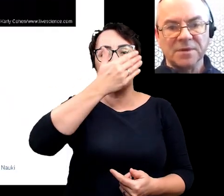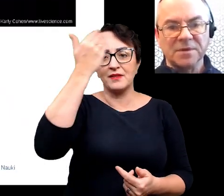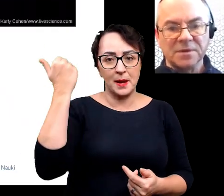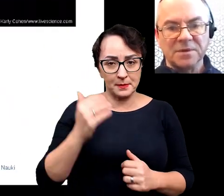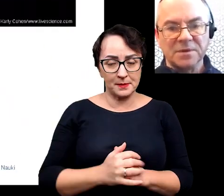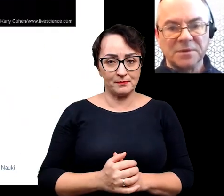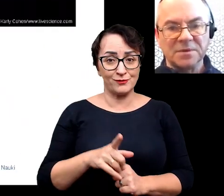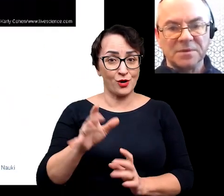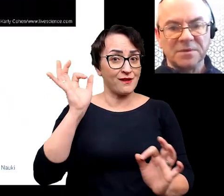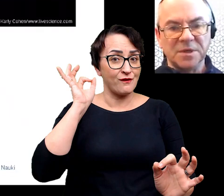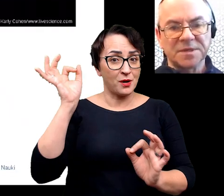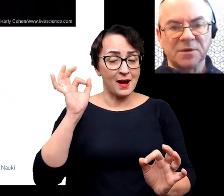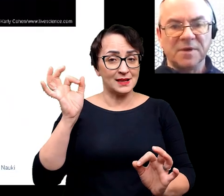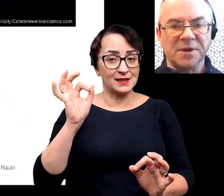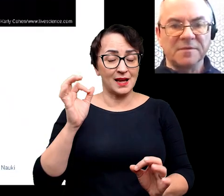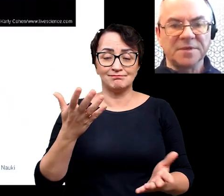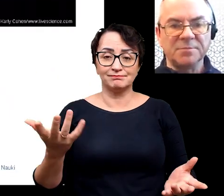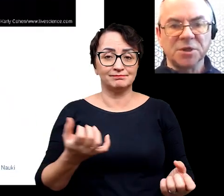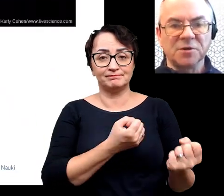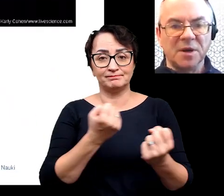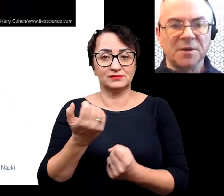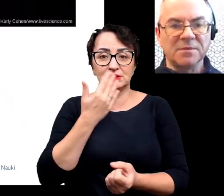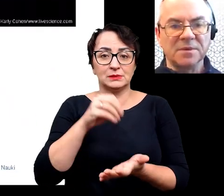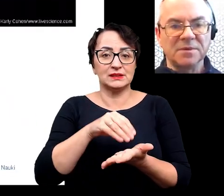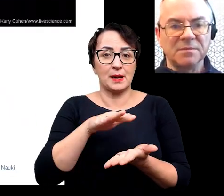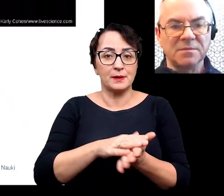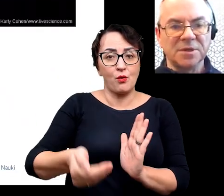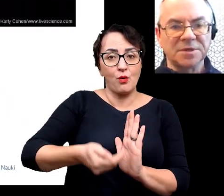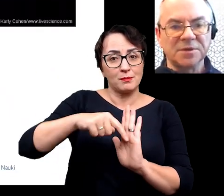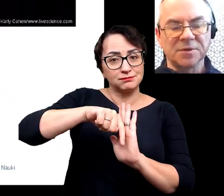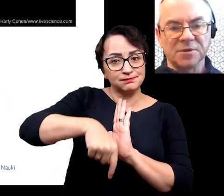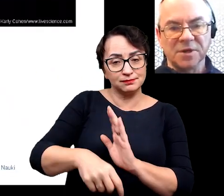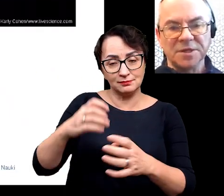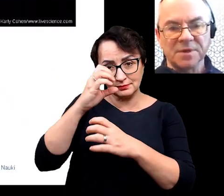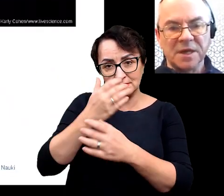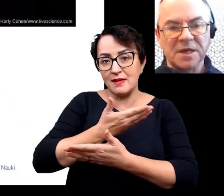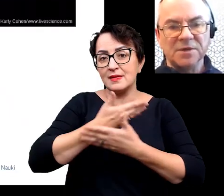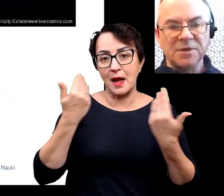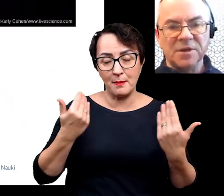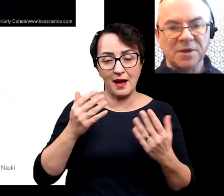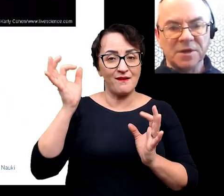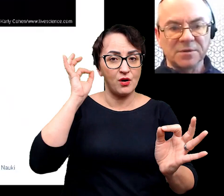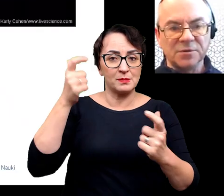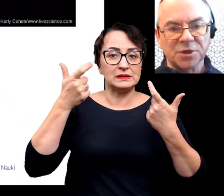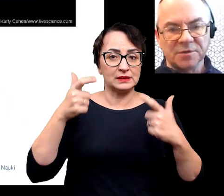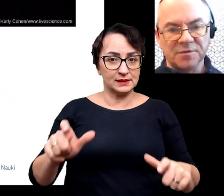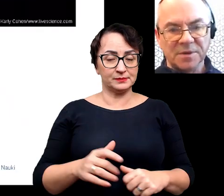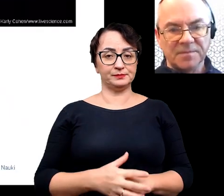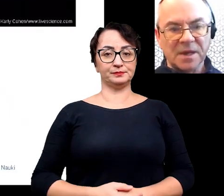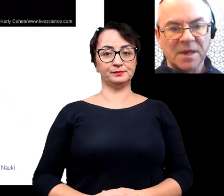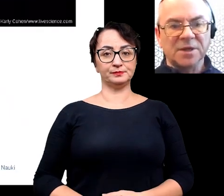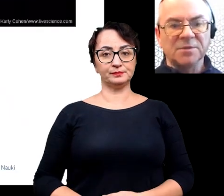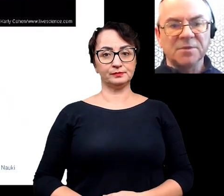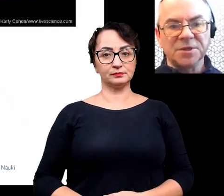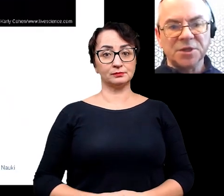nie jest zachowana w zapisie kopalnym. My niestety o tych organizmach niewiele już się